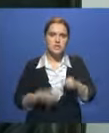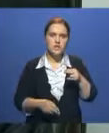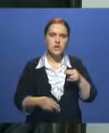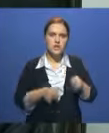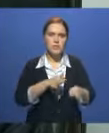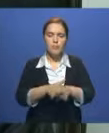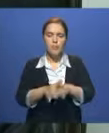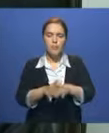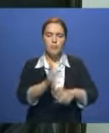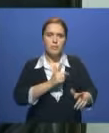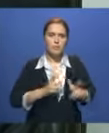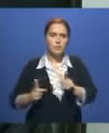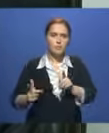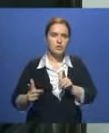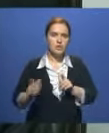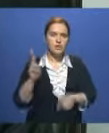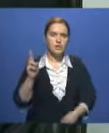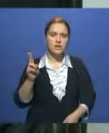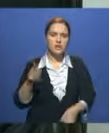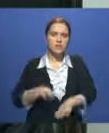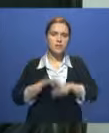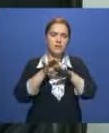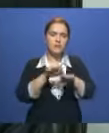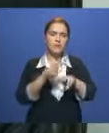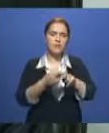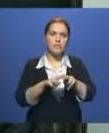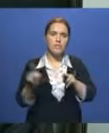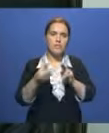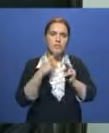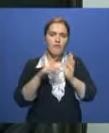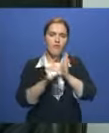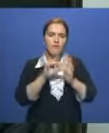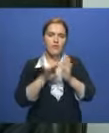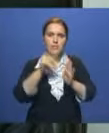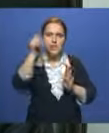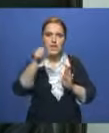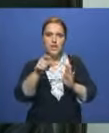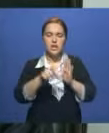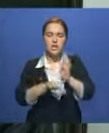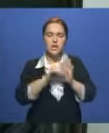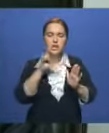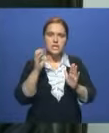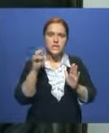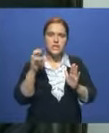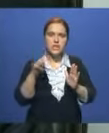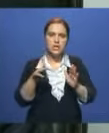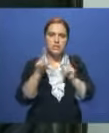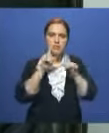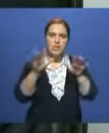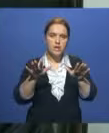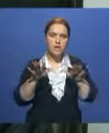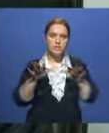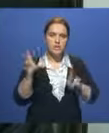полную подготовку к проведению выборов депутатов Сената парламента.